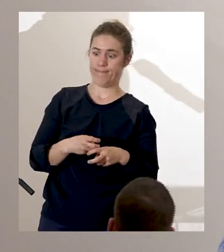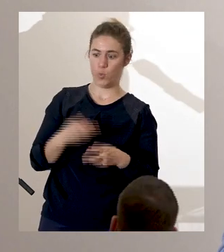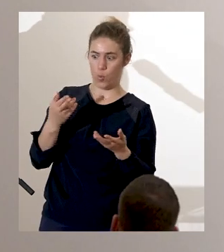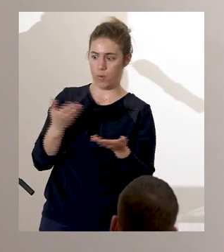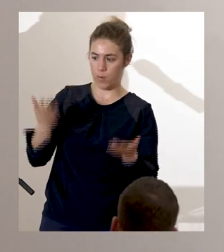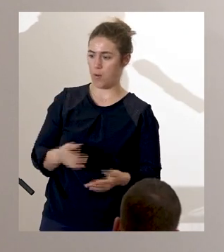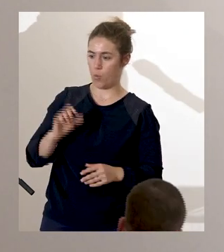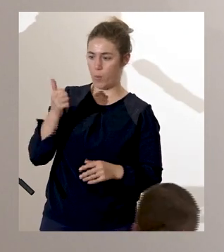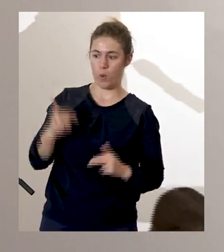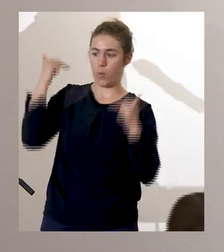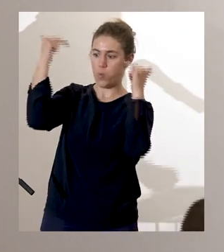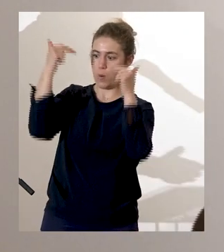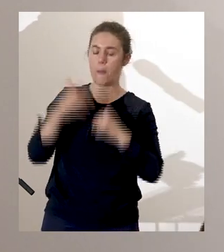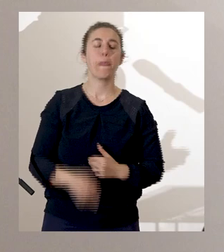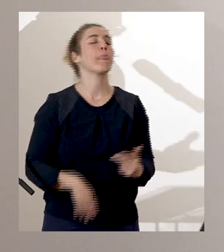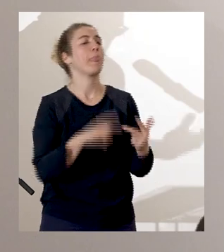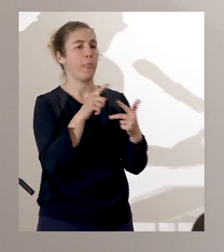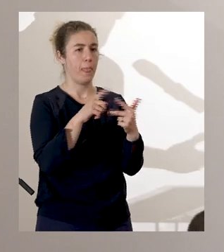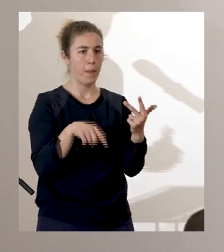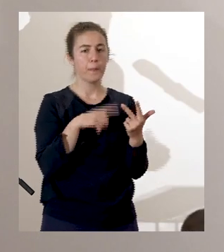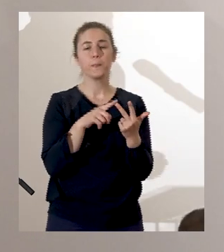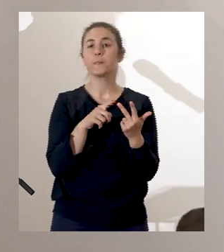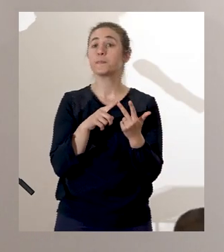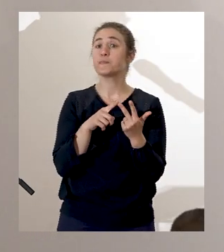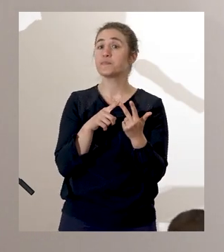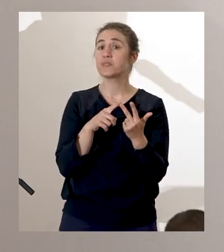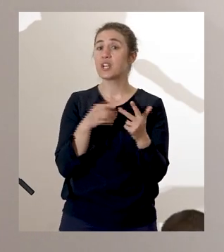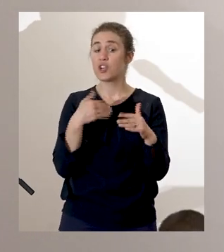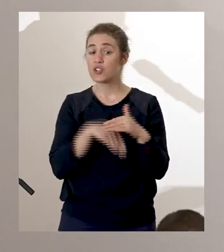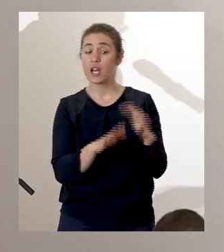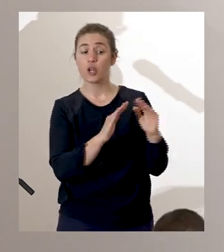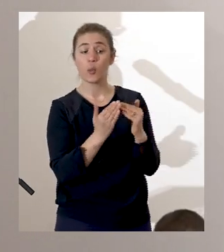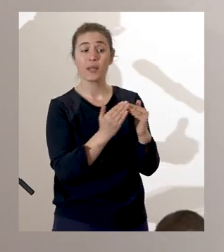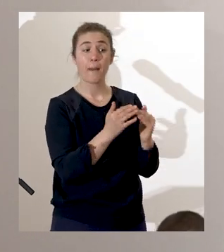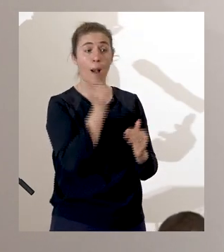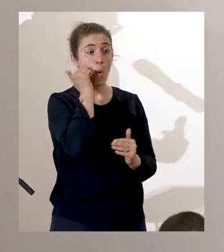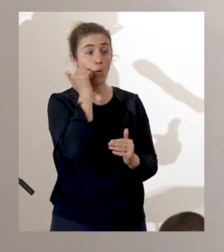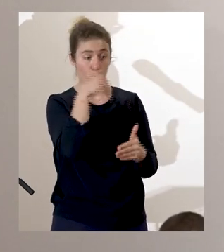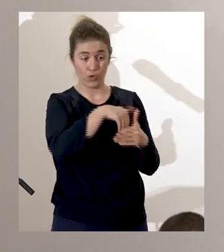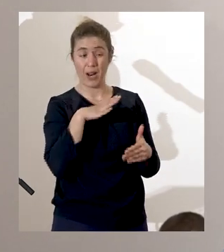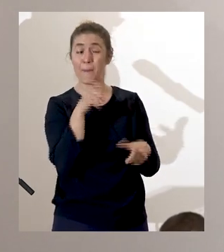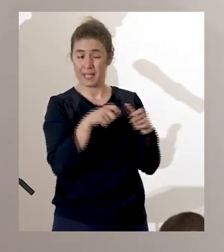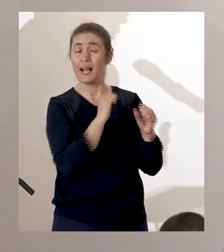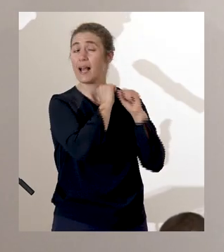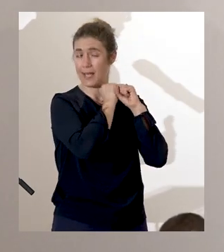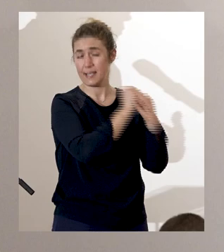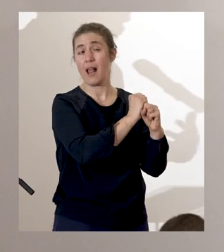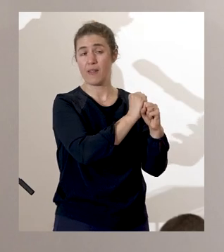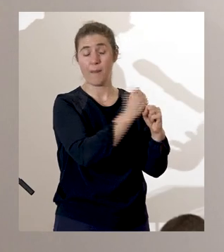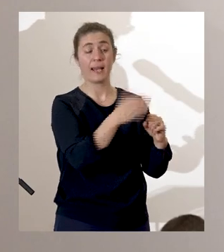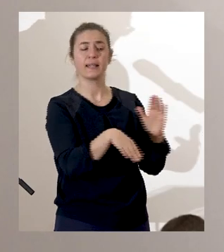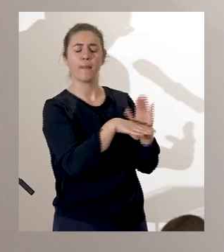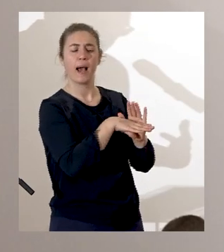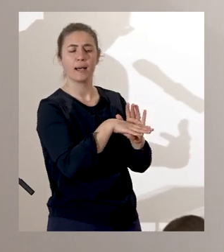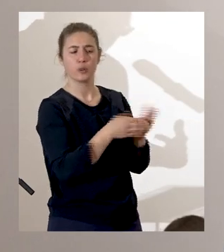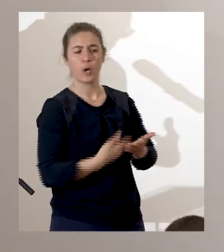Troisième élément. Il y avait aussi des esclaves dans les communautés marronnes mais à l'origine leur situation de servilité se